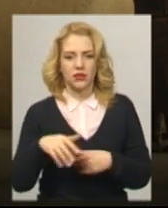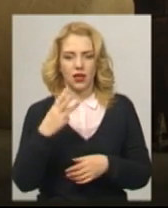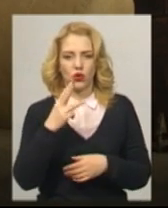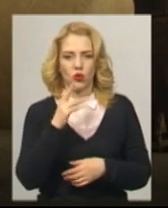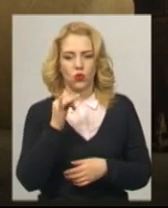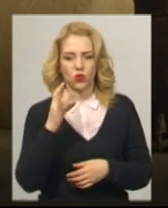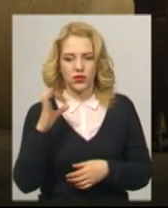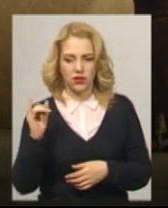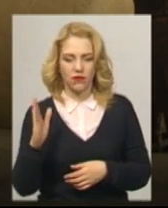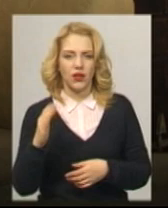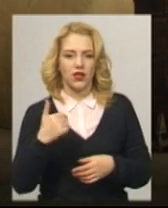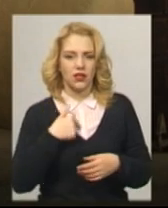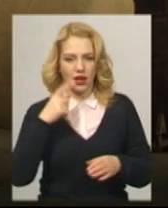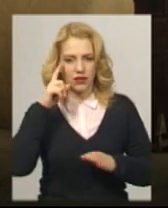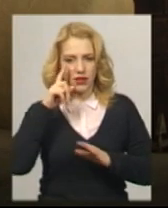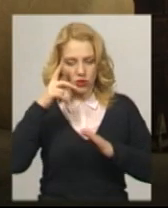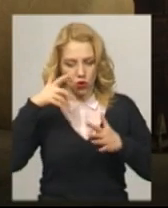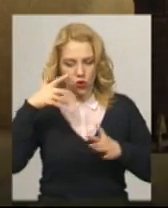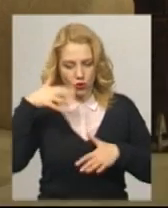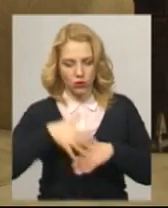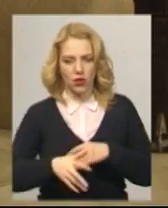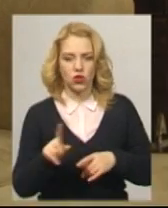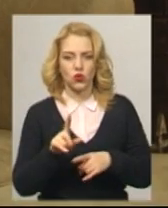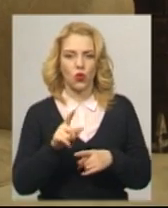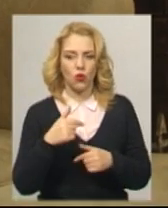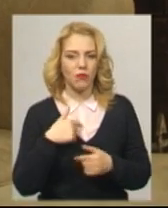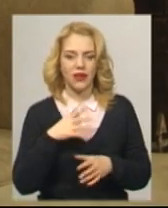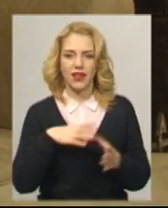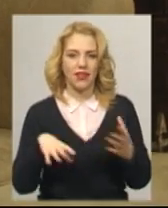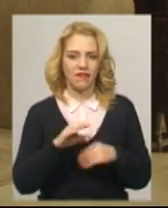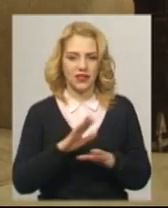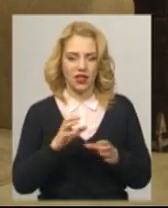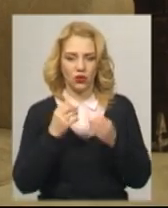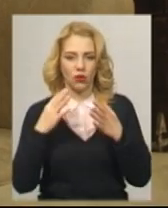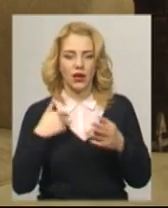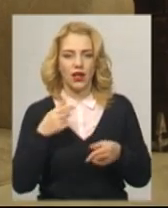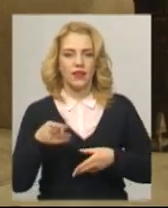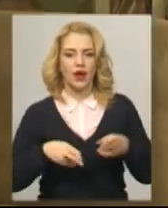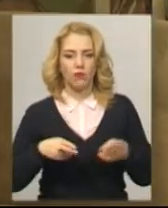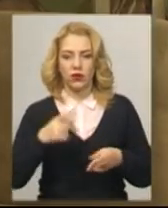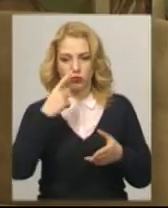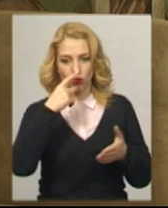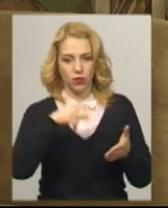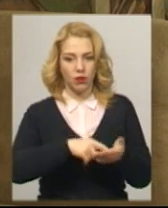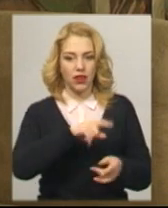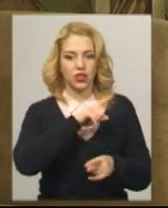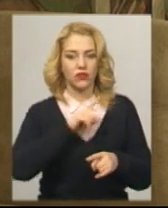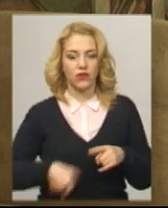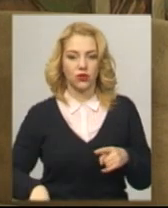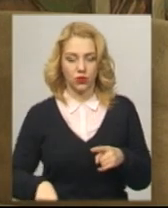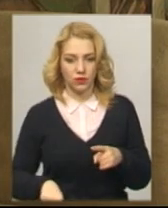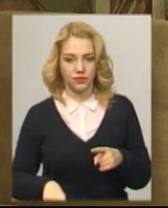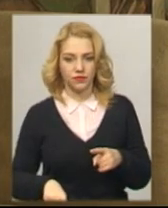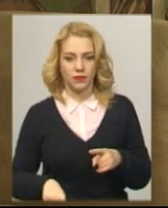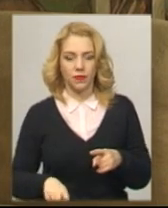що в мене насправді не все так добре, як здається. Бо на операцію я попала дуже швидко. Тобто,